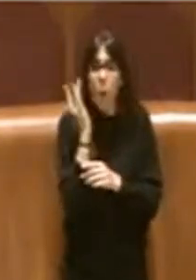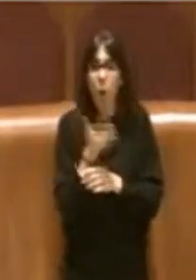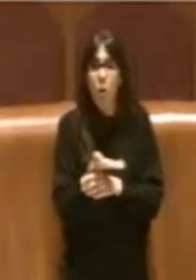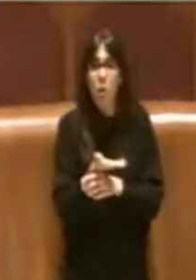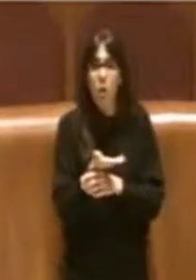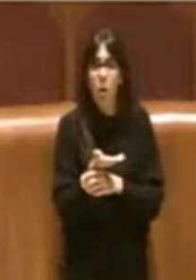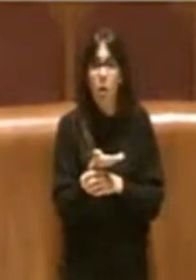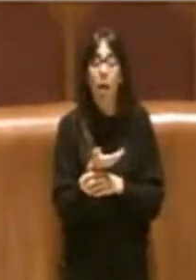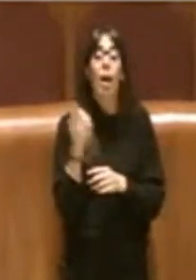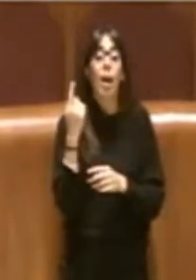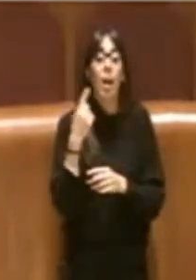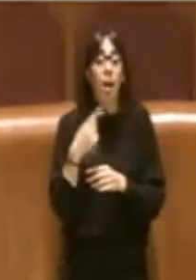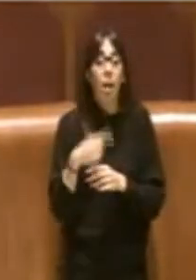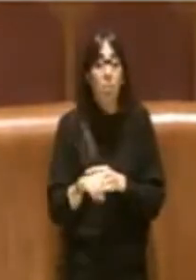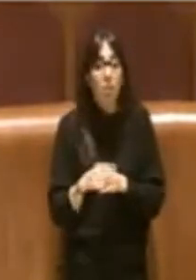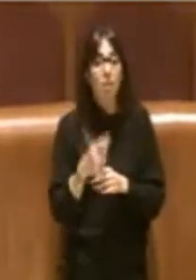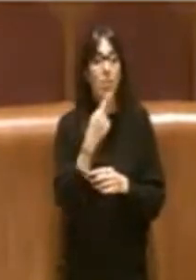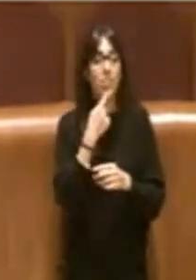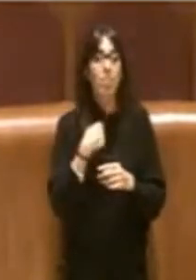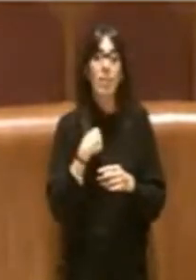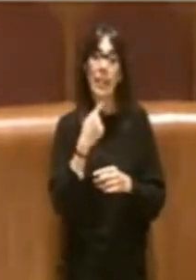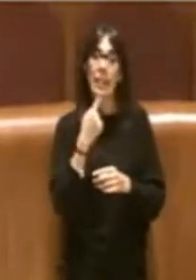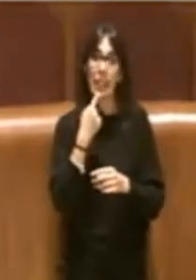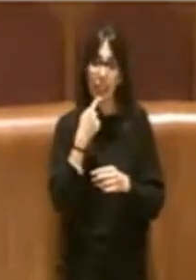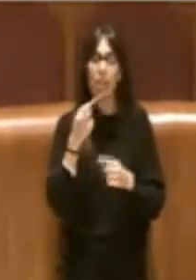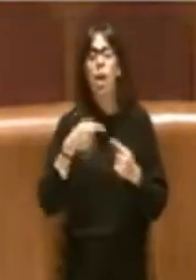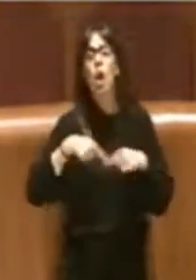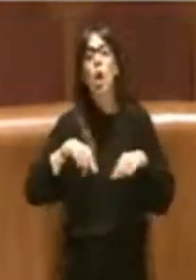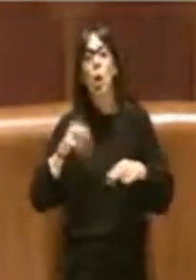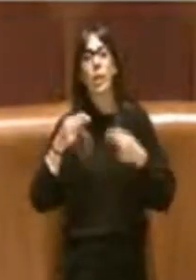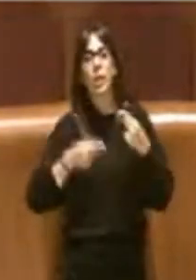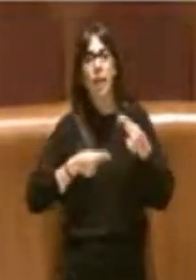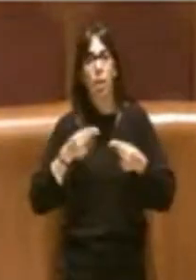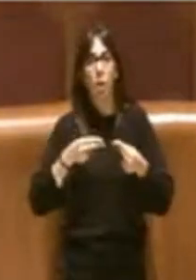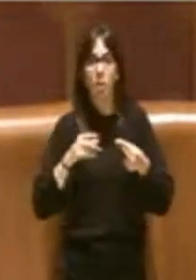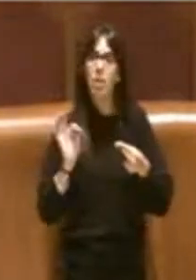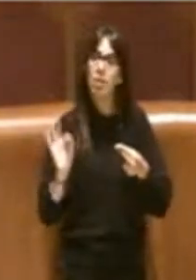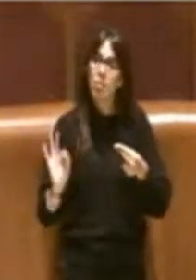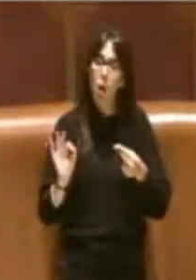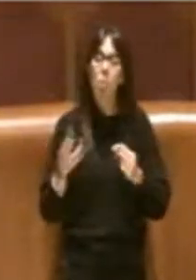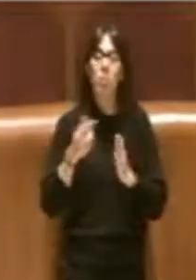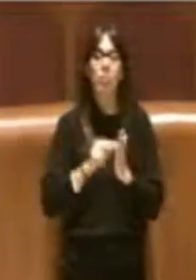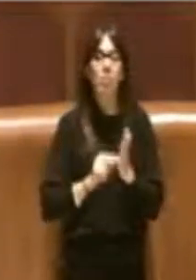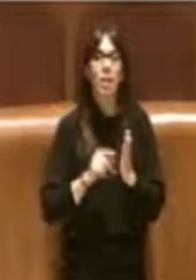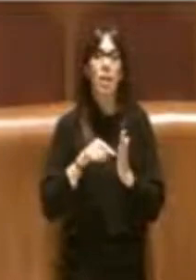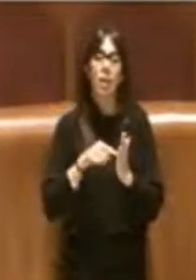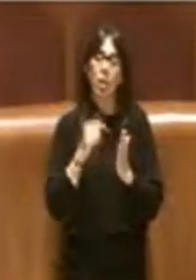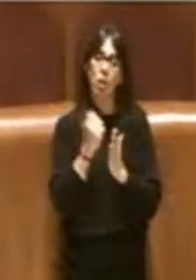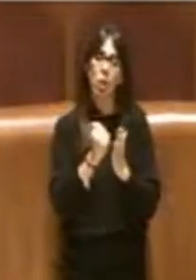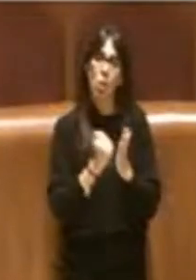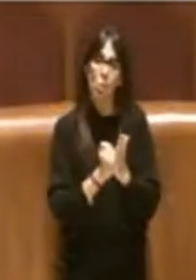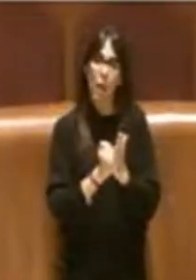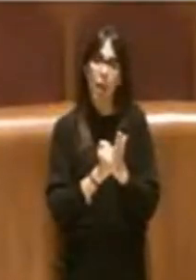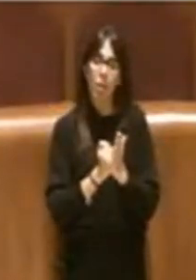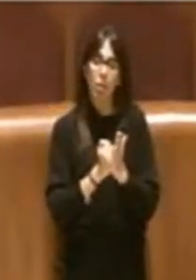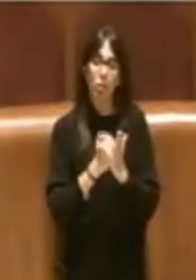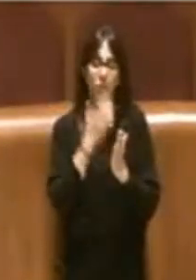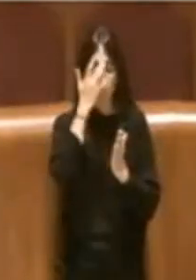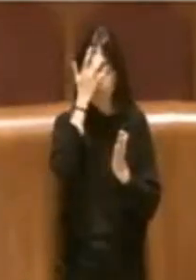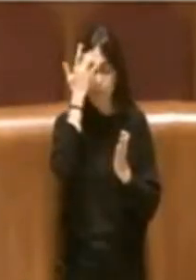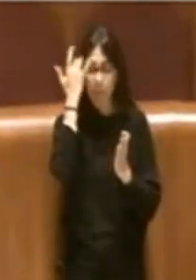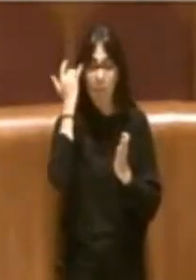dice la Corte dei Conti cioè lo scrive in questo documento ma non solo ci dice questo la Corte dei Conti